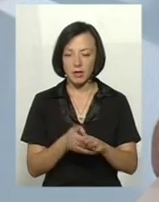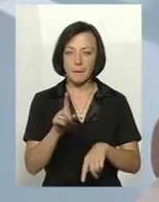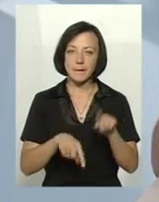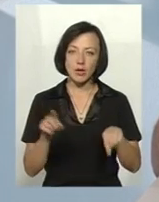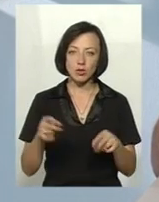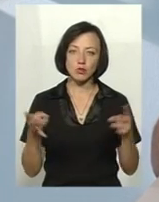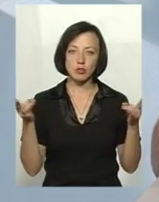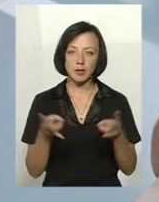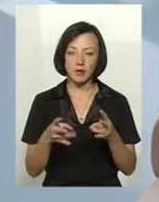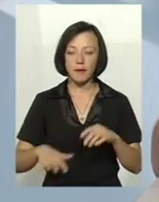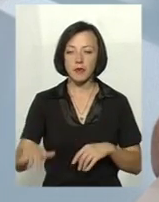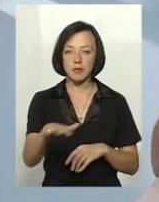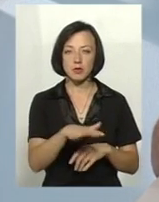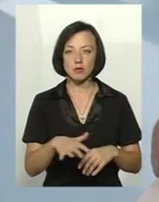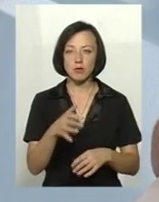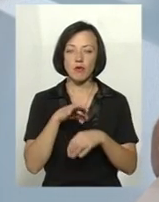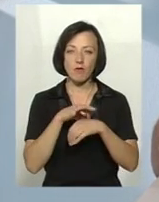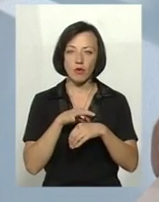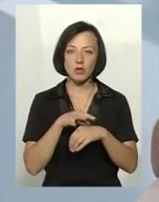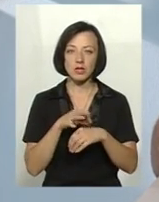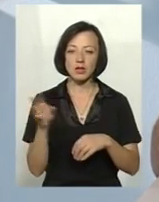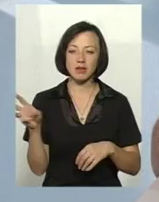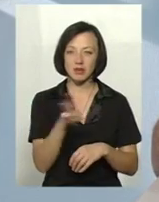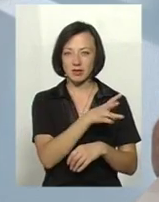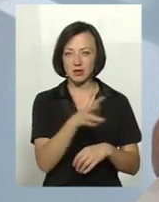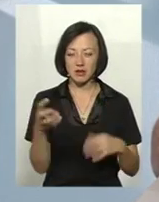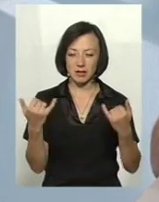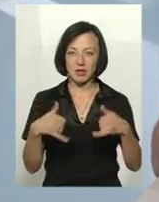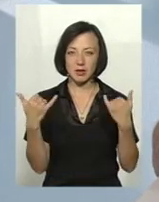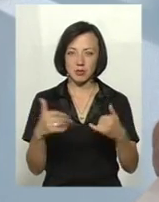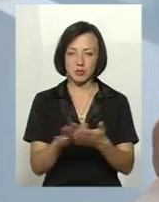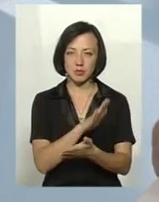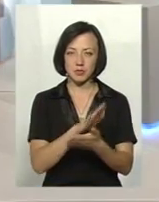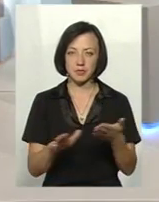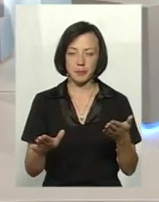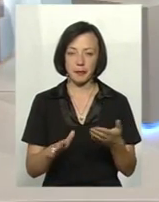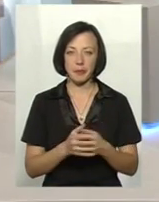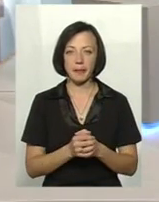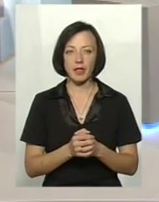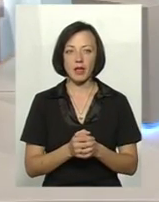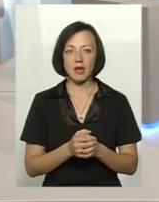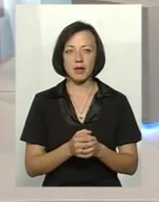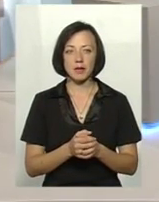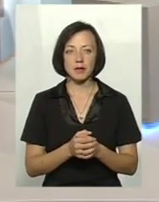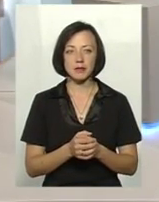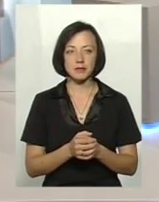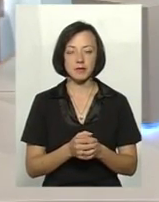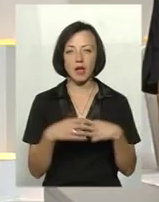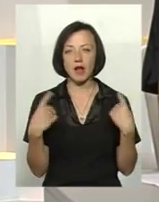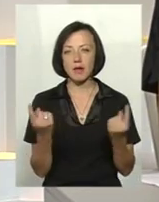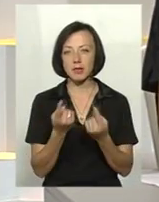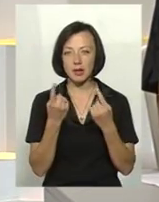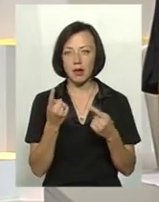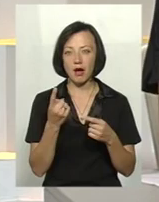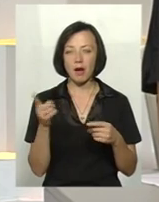потрібно у приміщеннях проводити також санацію, тобто, при звільненні там... Елементарно